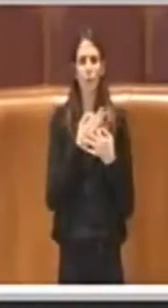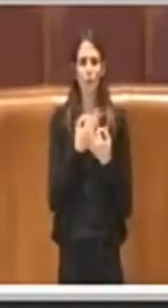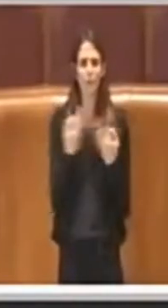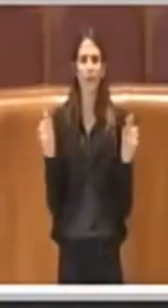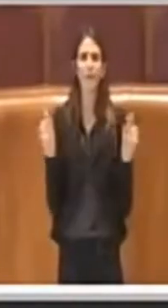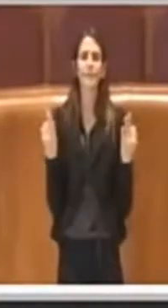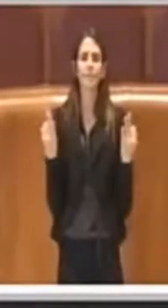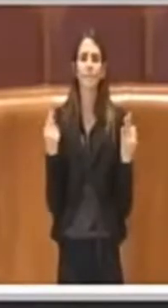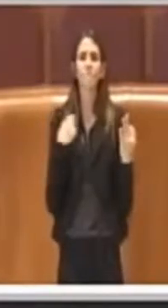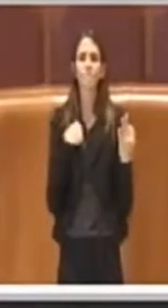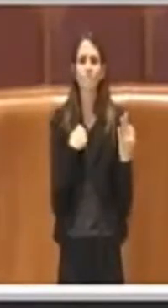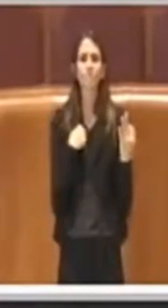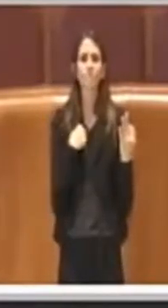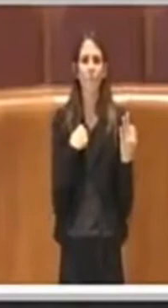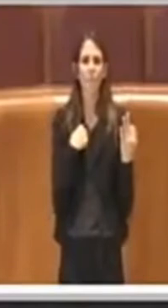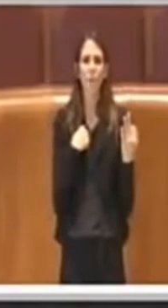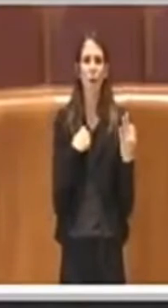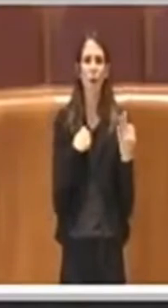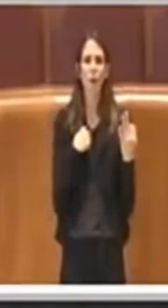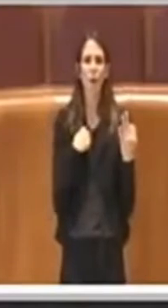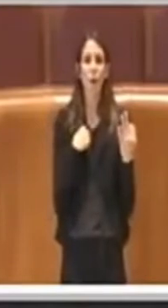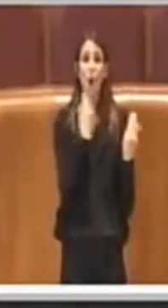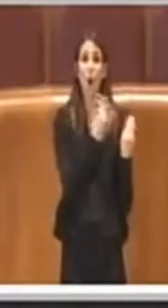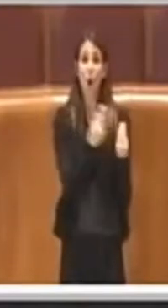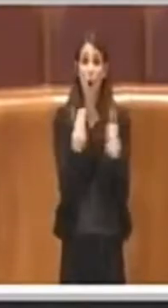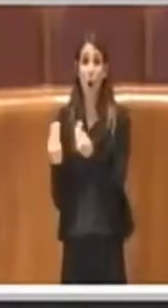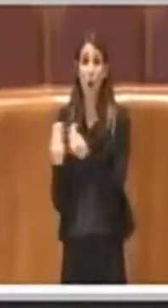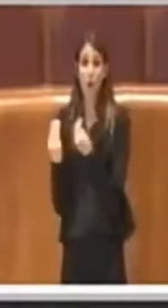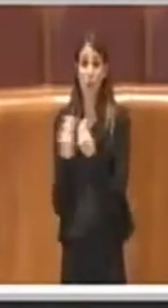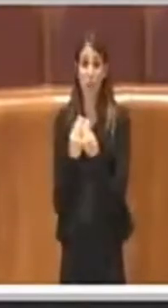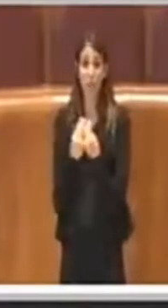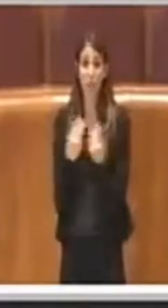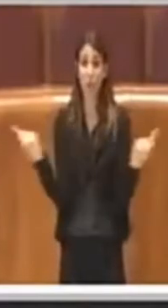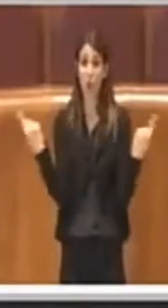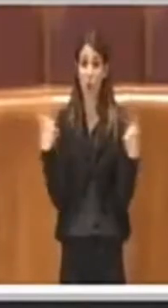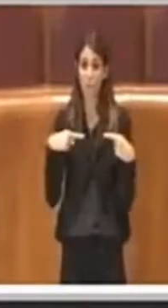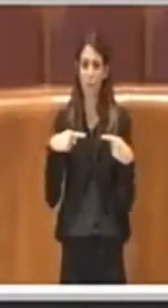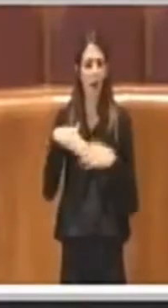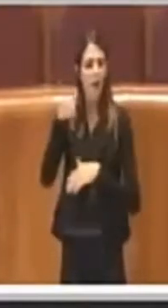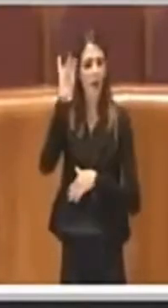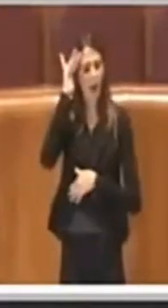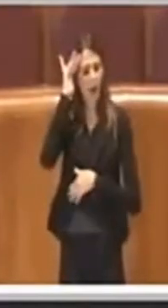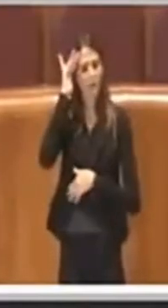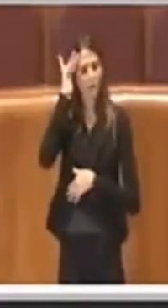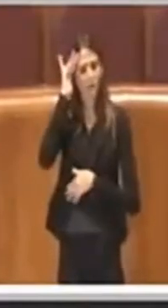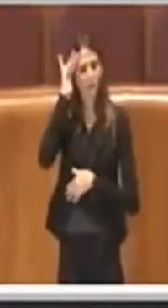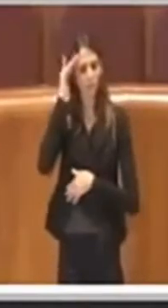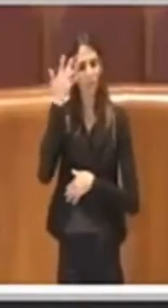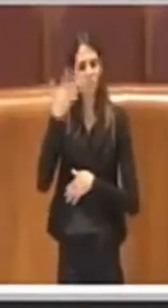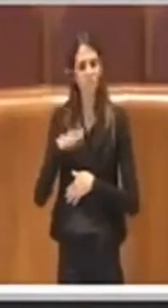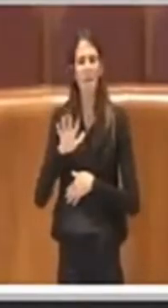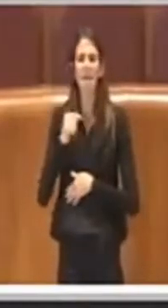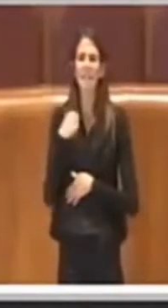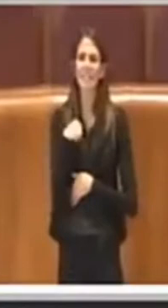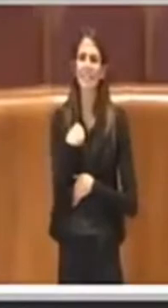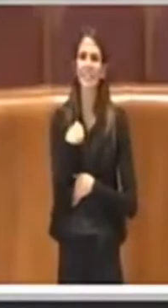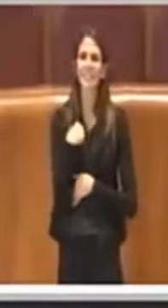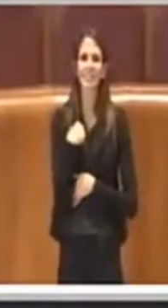sentendo gli interventi dei miei colleghi di opposizione, sinceramente mi si è generata una